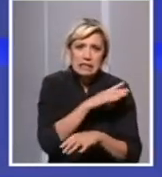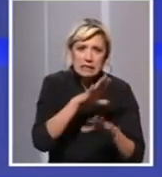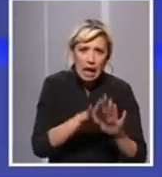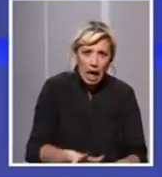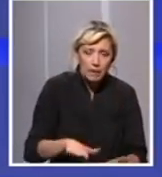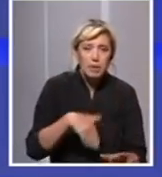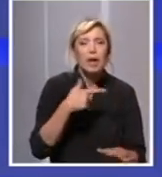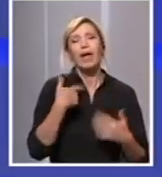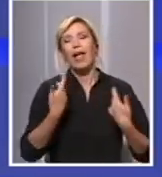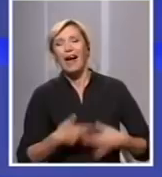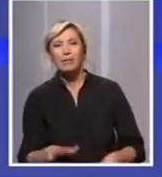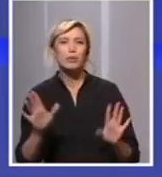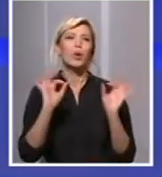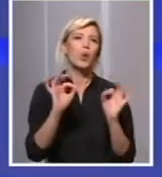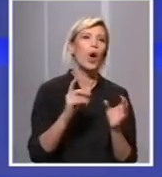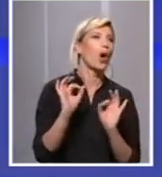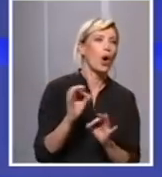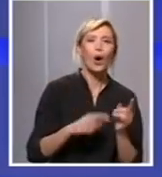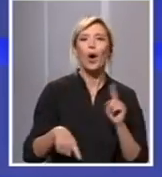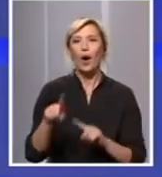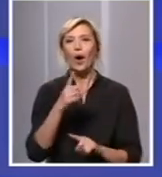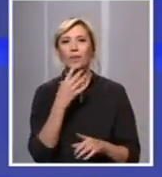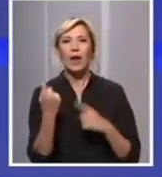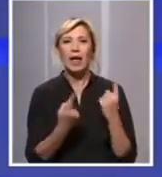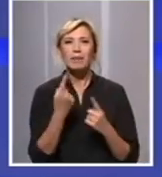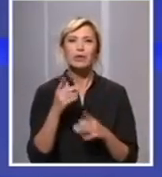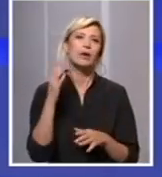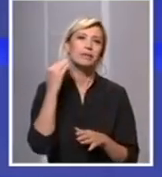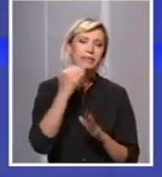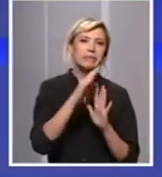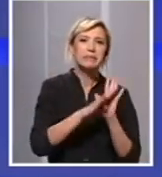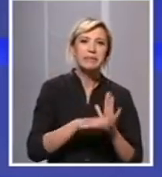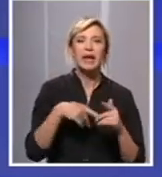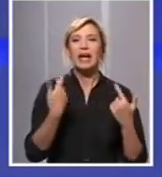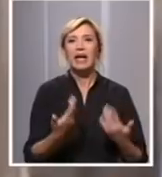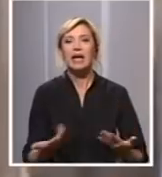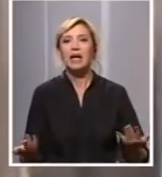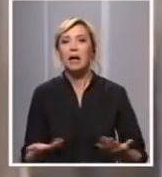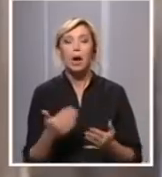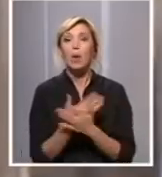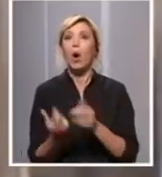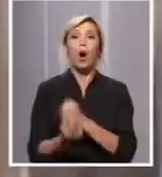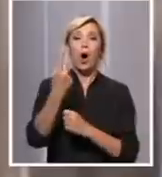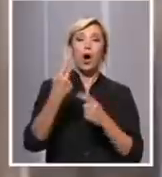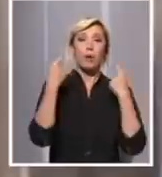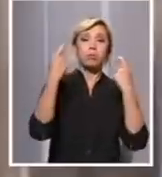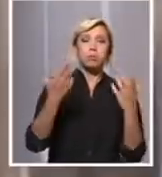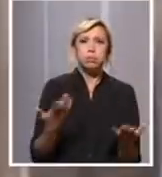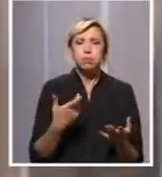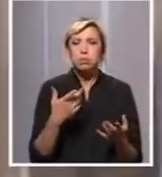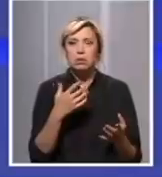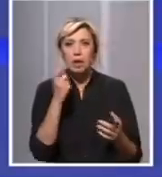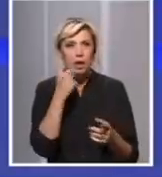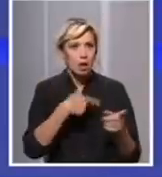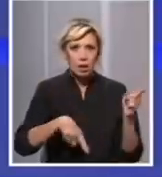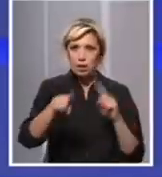opustimo, pa rekli smo prirodno je posle nekih oštrijih mera kad dođe labavi da se i ljudi opuste, pa opet zbunjuje ljude